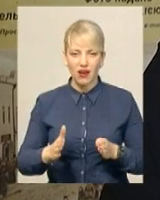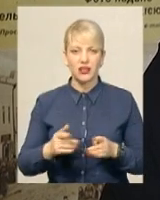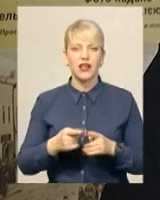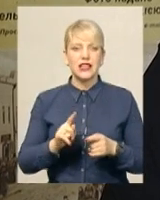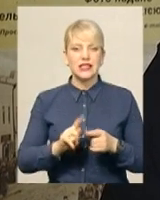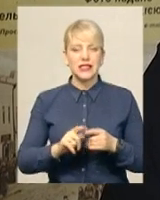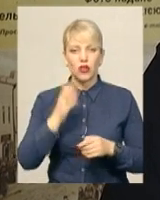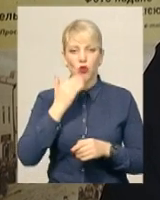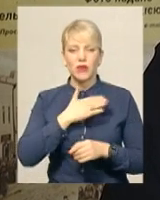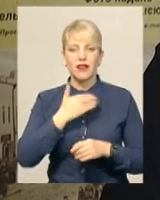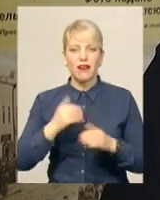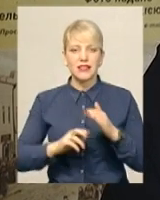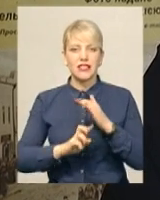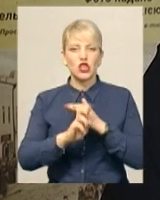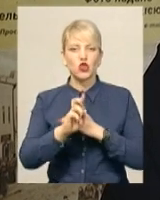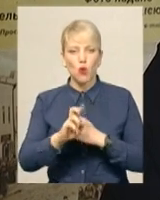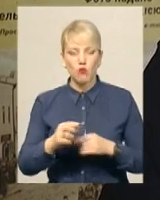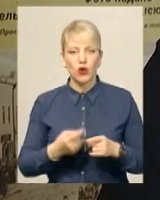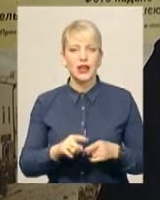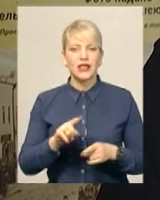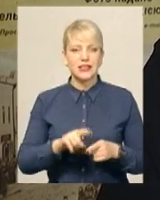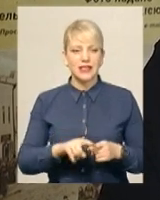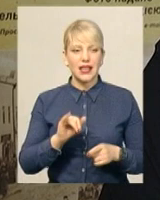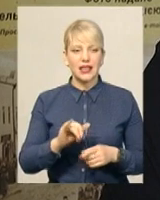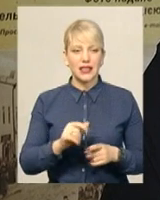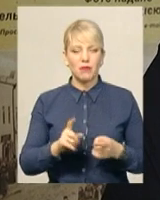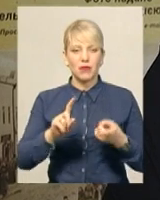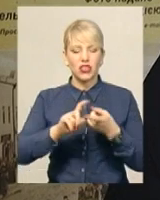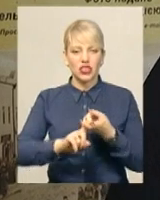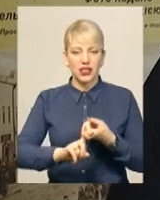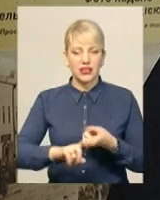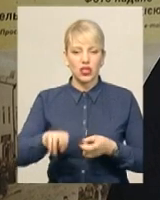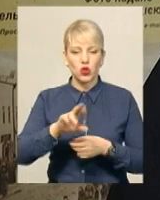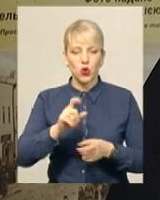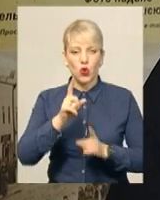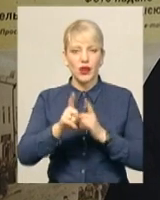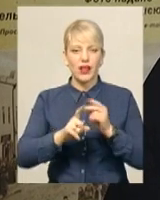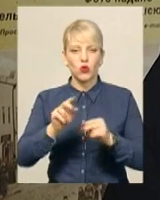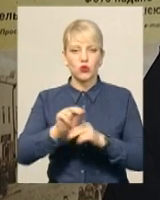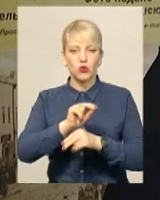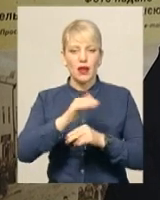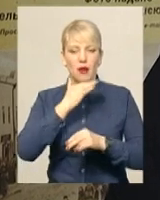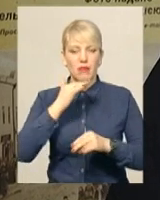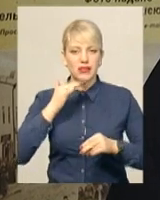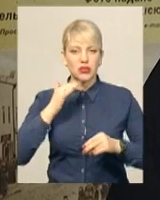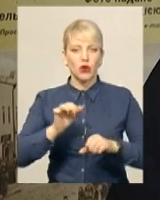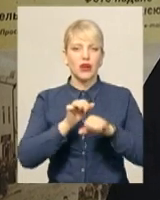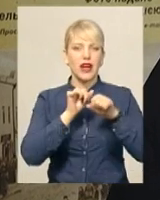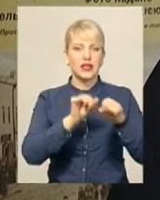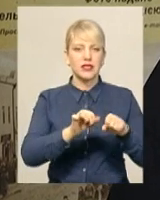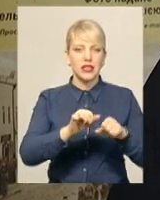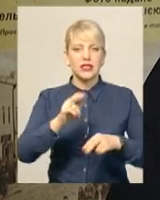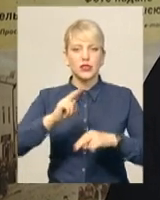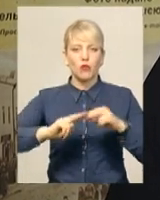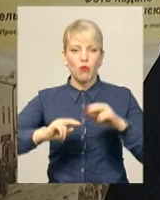Домініканський собор в Кам'янець-Подільському. Це він причетний до реконструкції болитьох фортифікаційних споруд, в тому